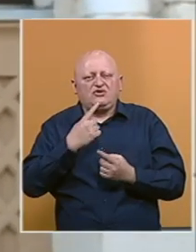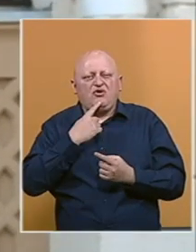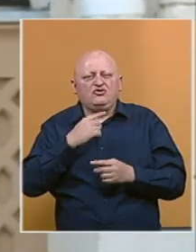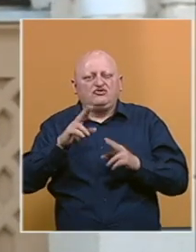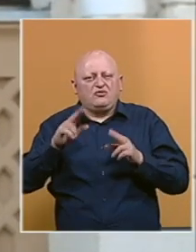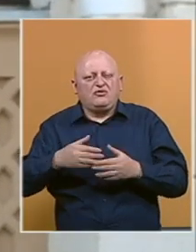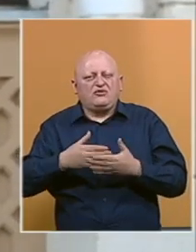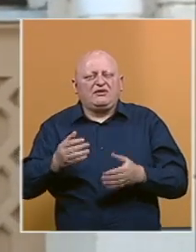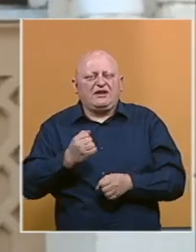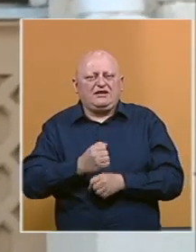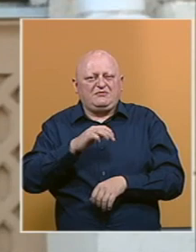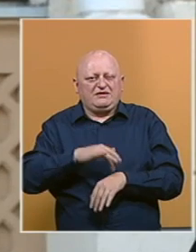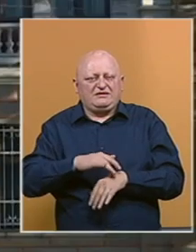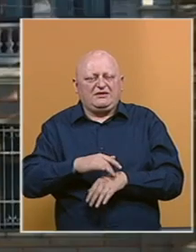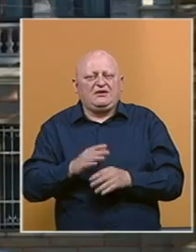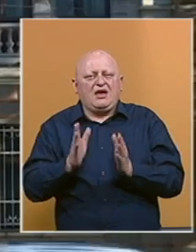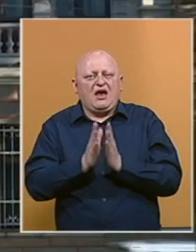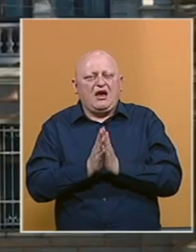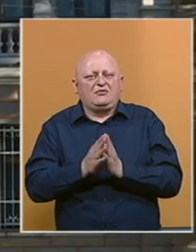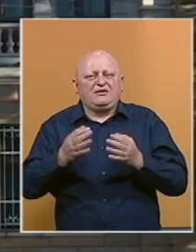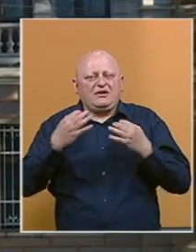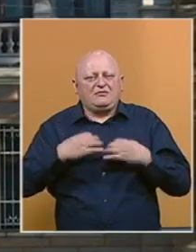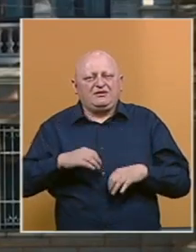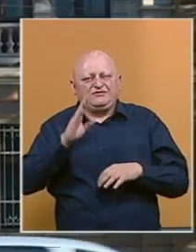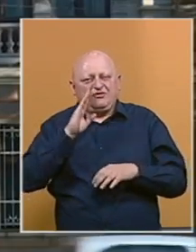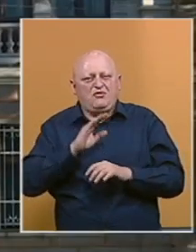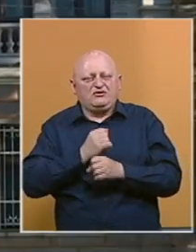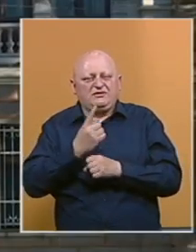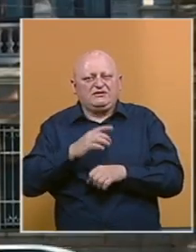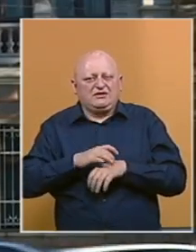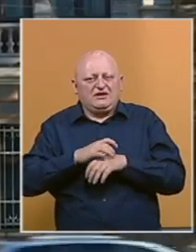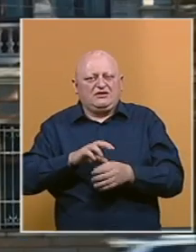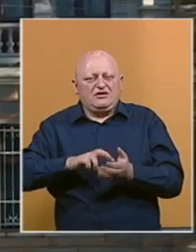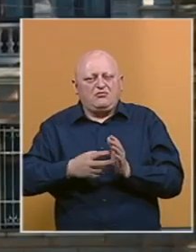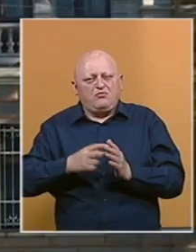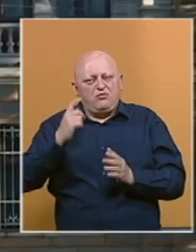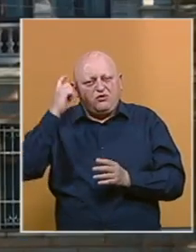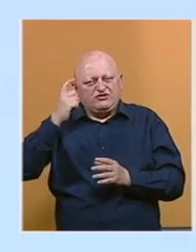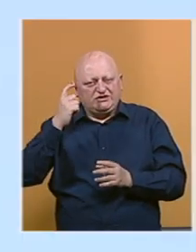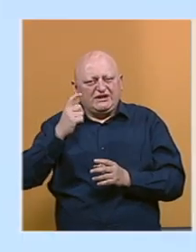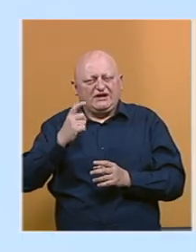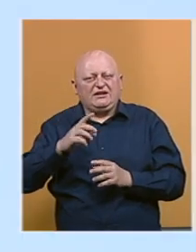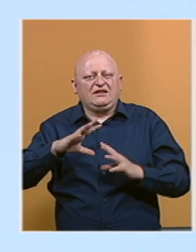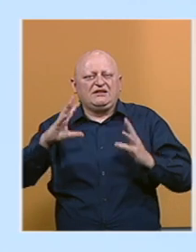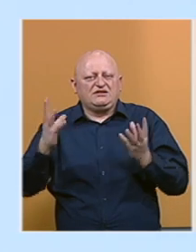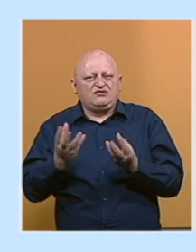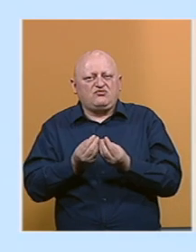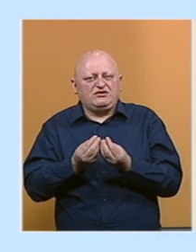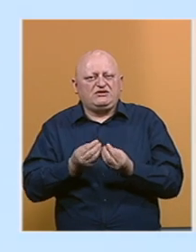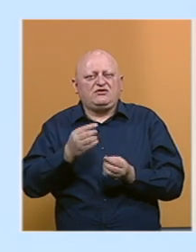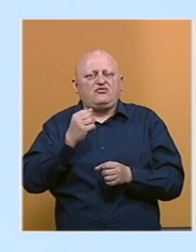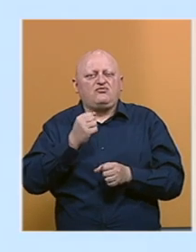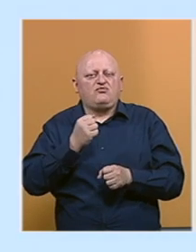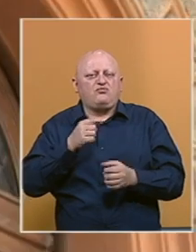koja će omogućiti otvaranje radnih mjesta. Apelovao je na predsjedništvo Bosne i Hercegovine i lidere političkih strana kada se